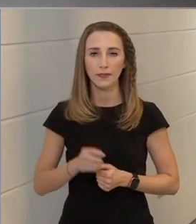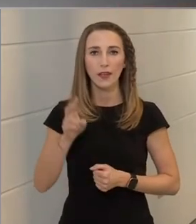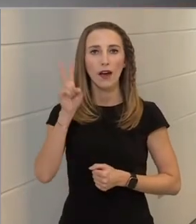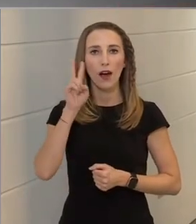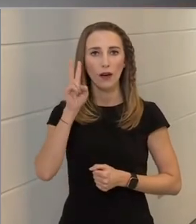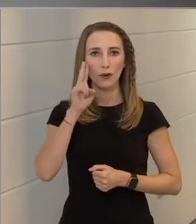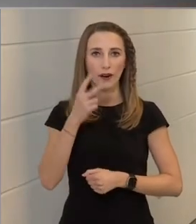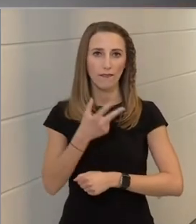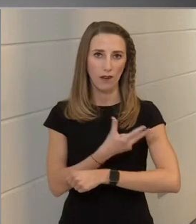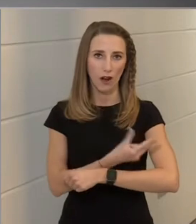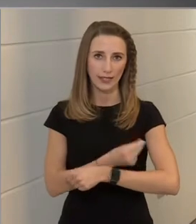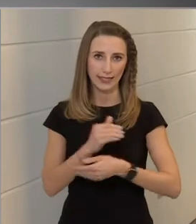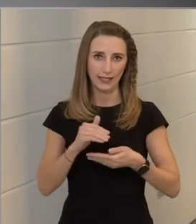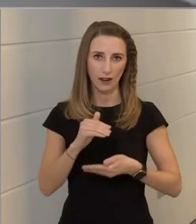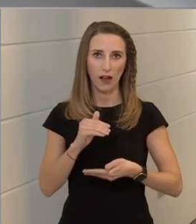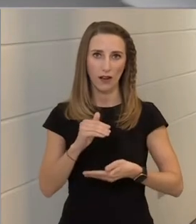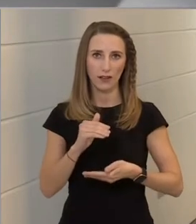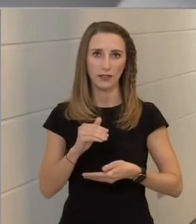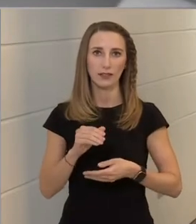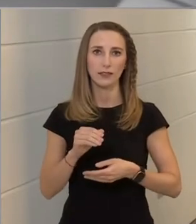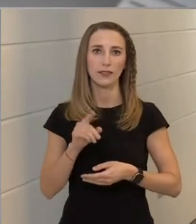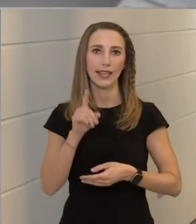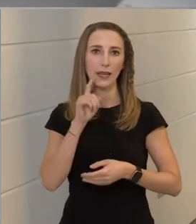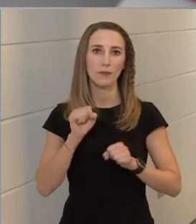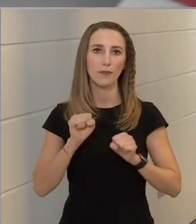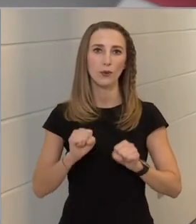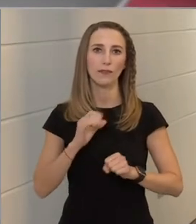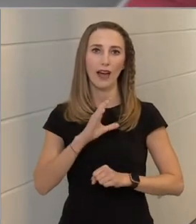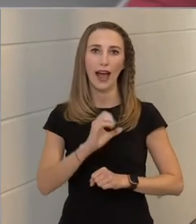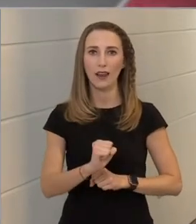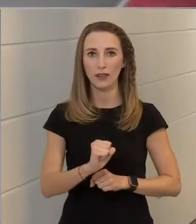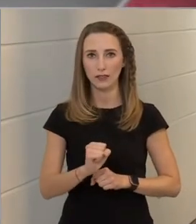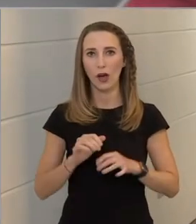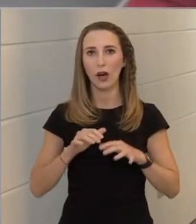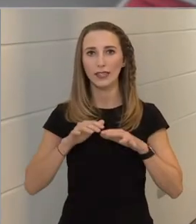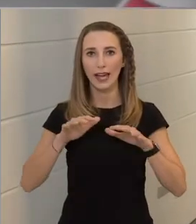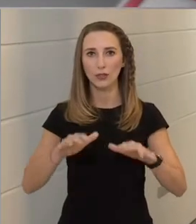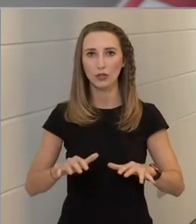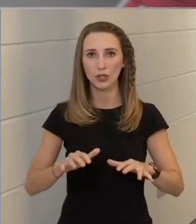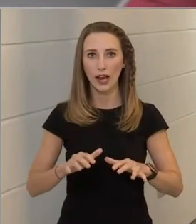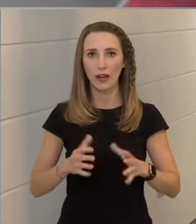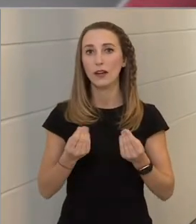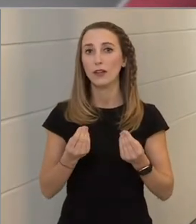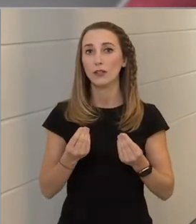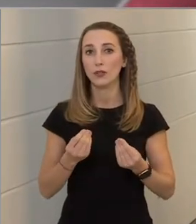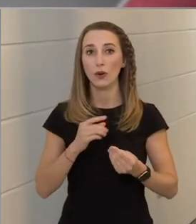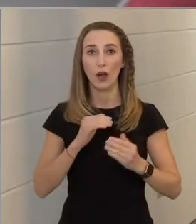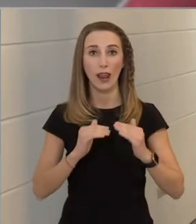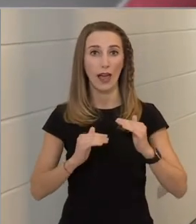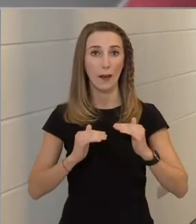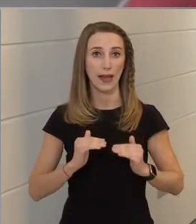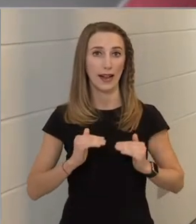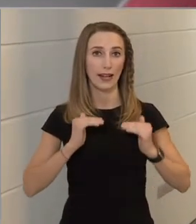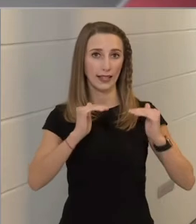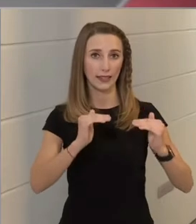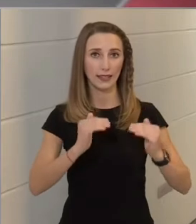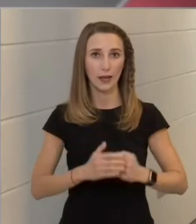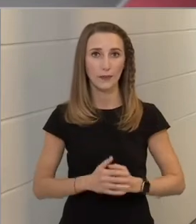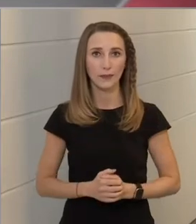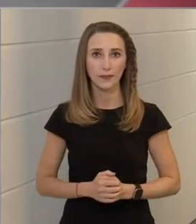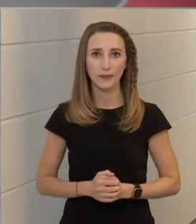vakcinának és az immunválasznak a hatásossága sokkal emelkedettebb.